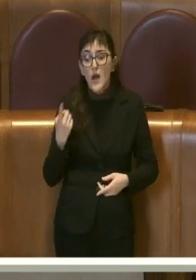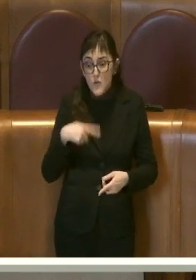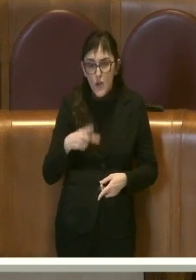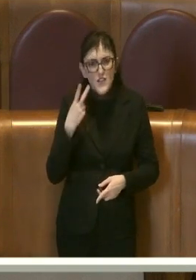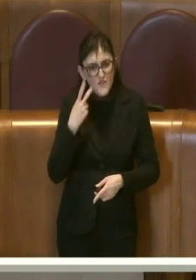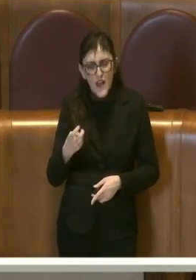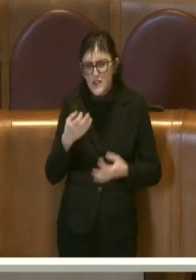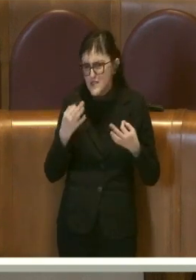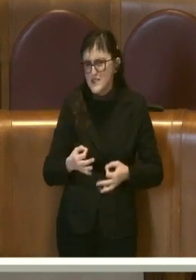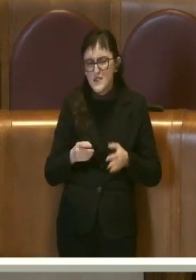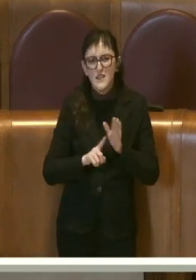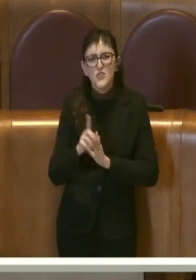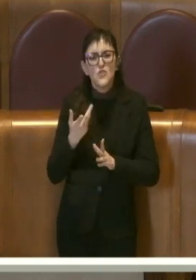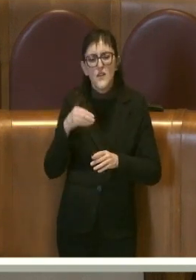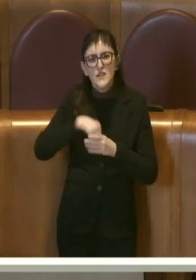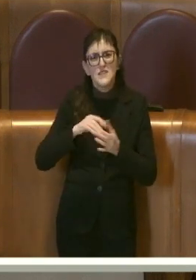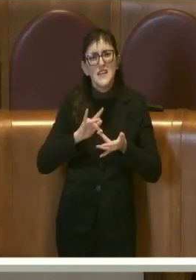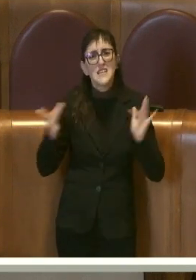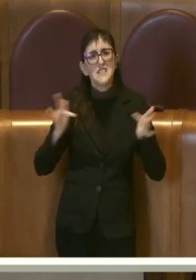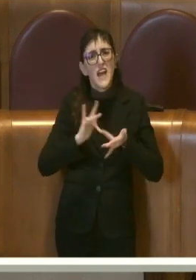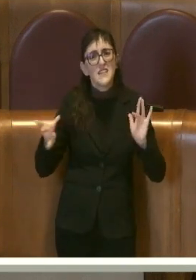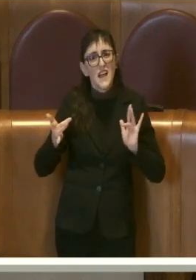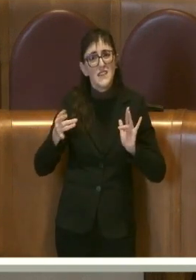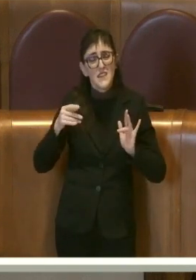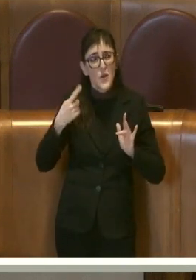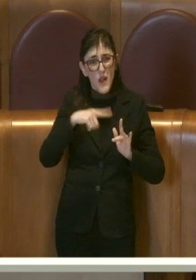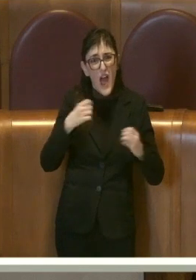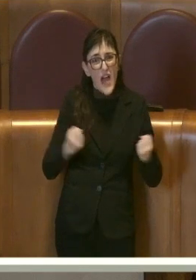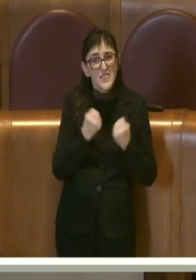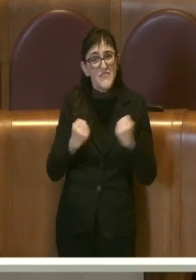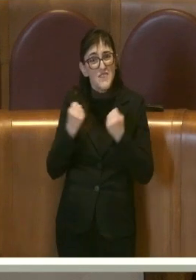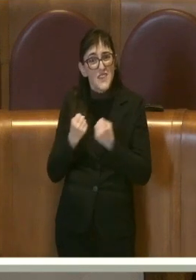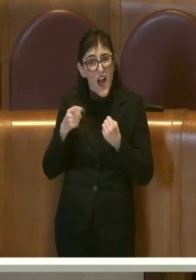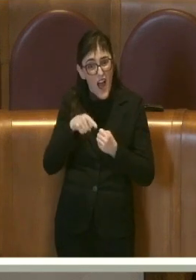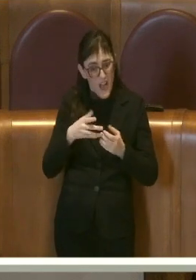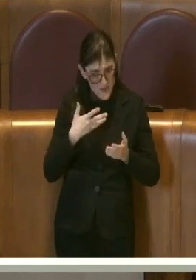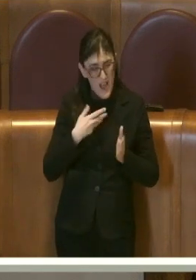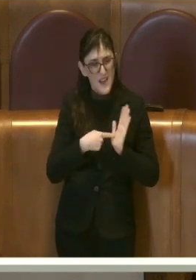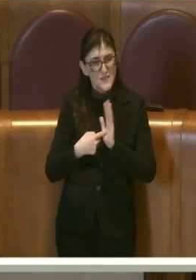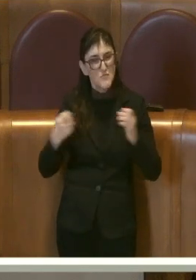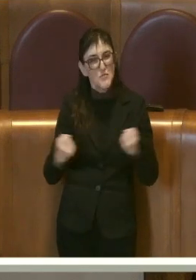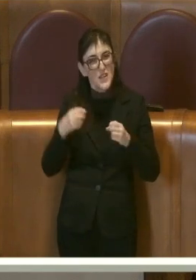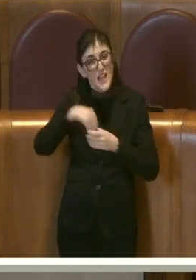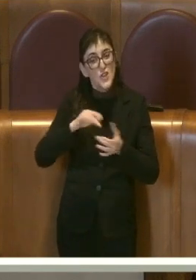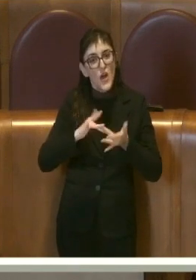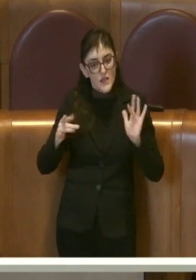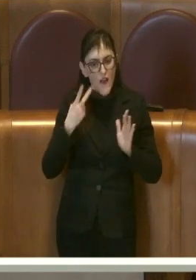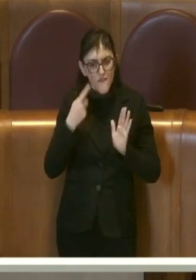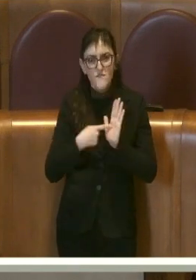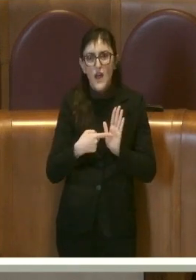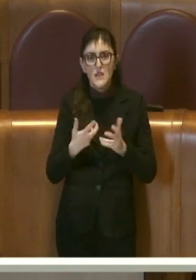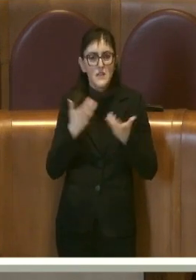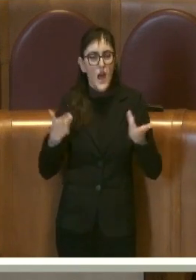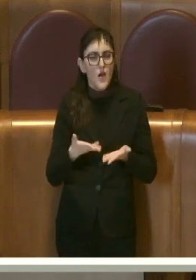internet delle stesse attività che propongono e pubblicizzano le loro